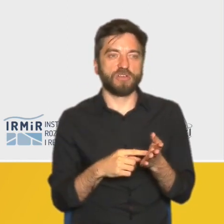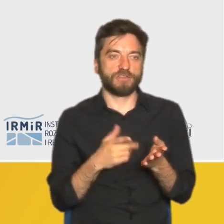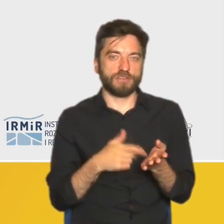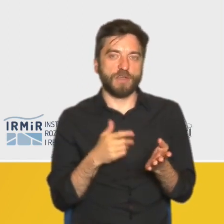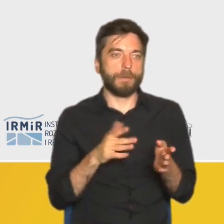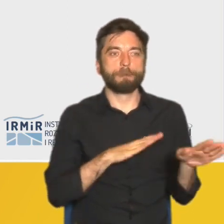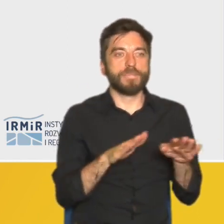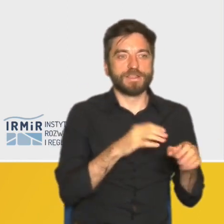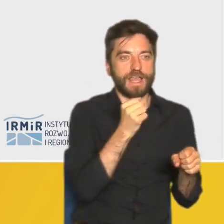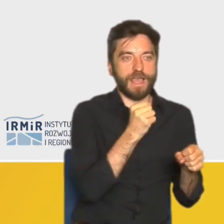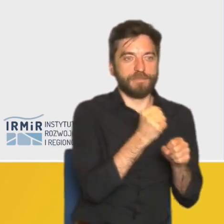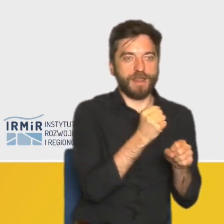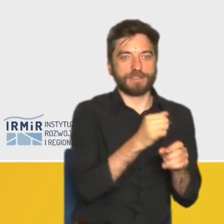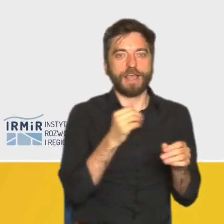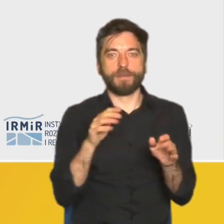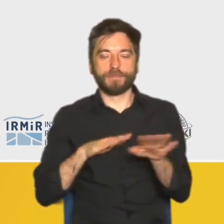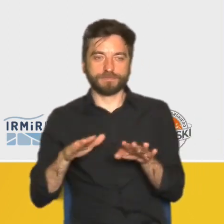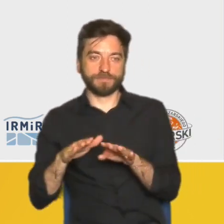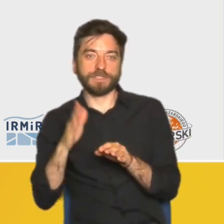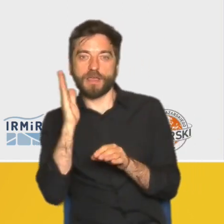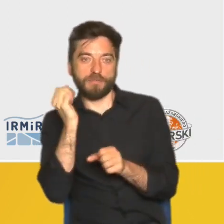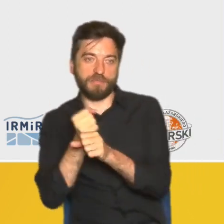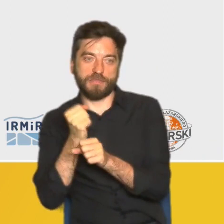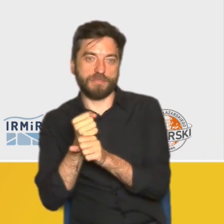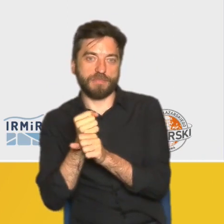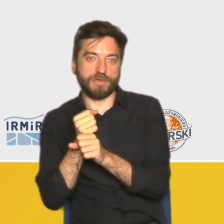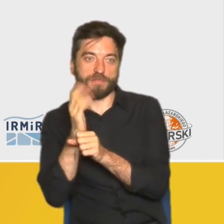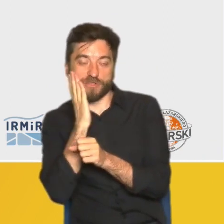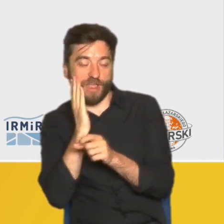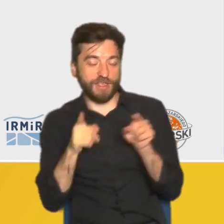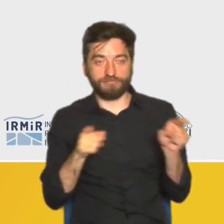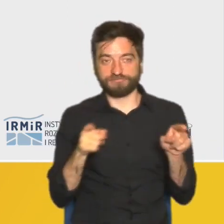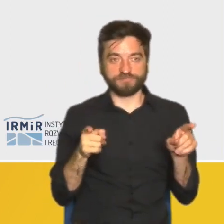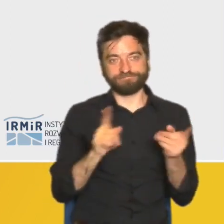ustalić miejsca swojej nieruchomości względem miejsca swojej pracy, bo jest to zbyt zmienne.